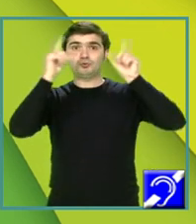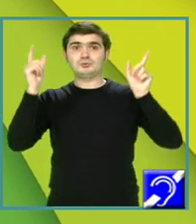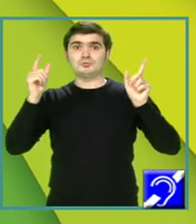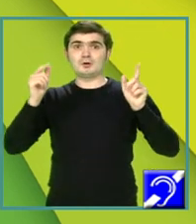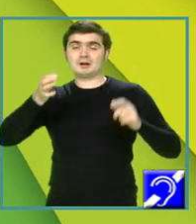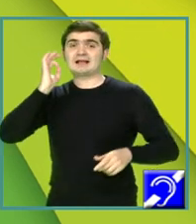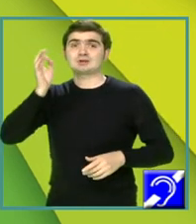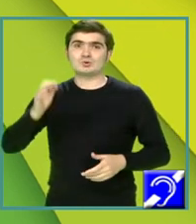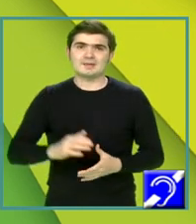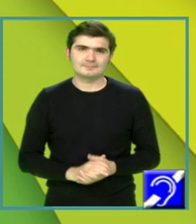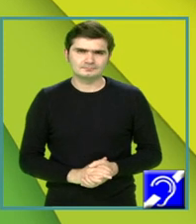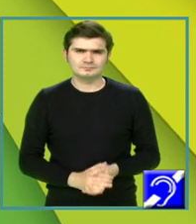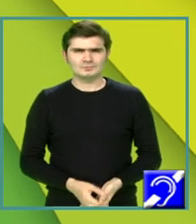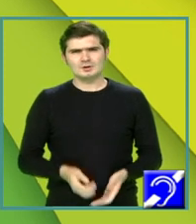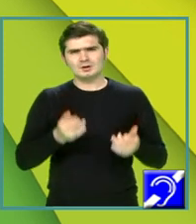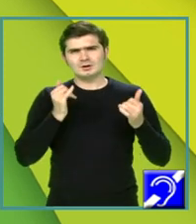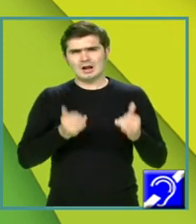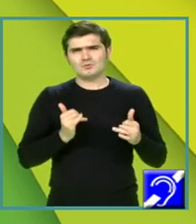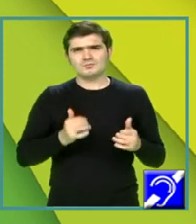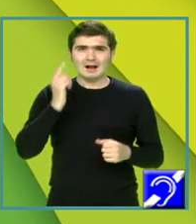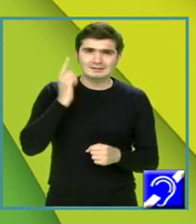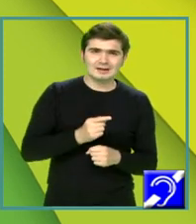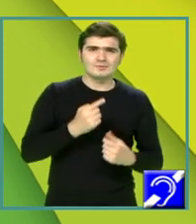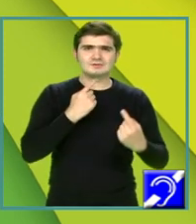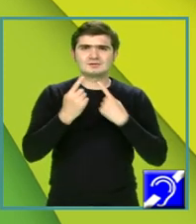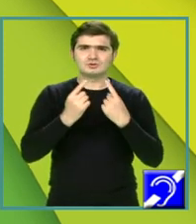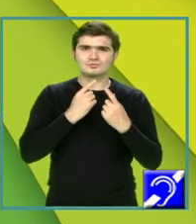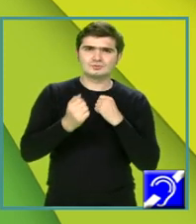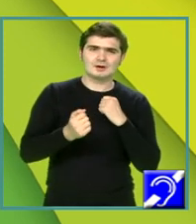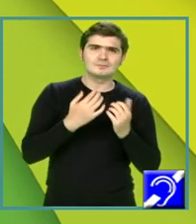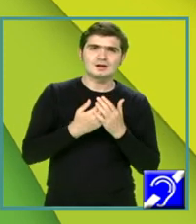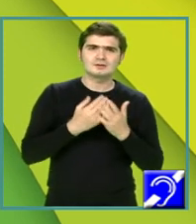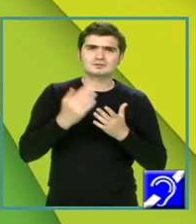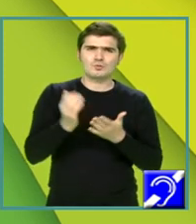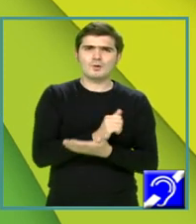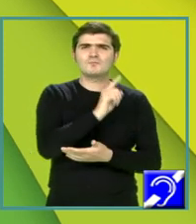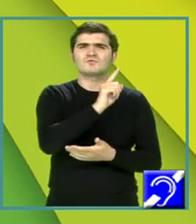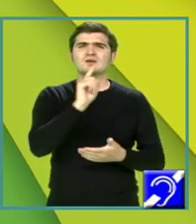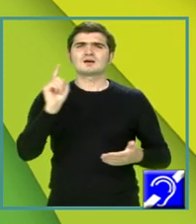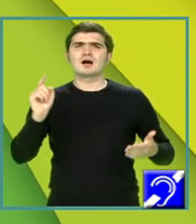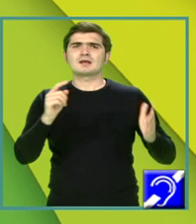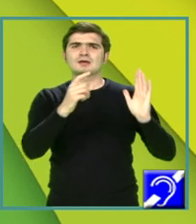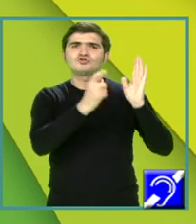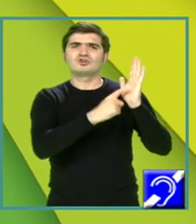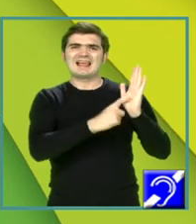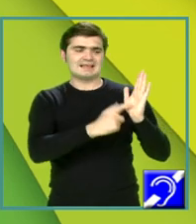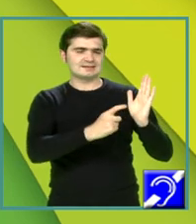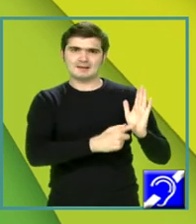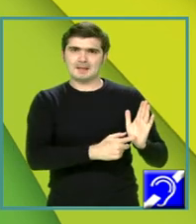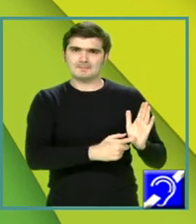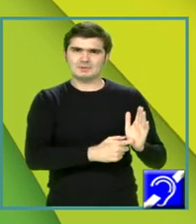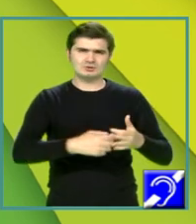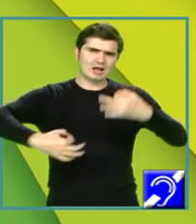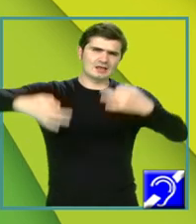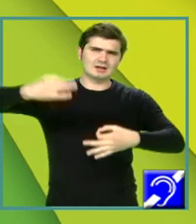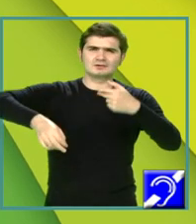extraordinar. Acum va trebui să discutăm, să luăm fiecare cerință în parte și să o analizăm așa